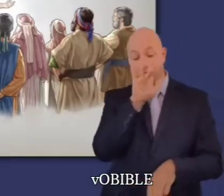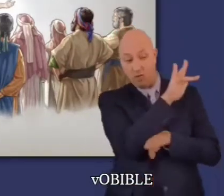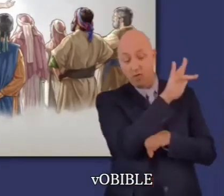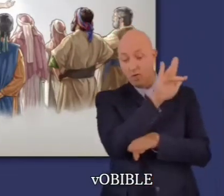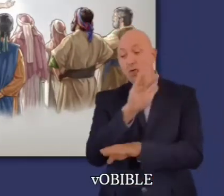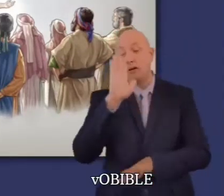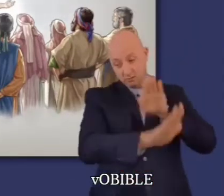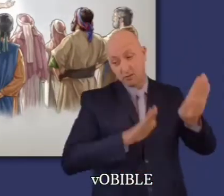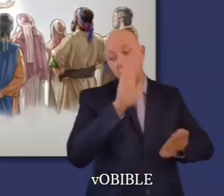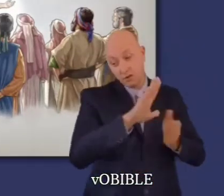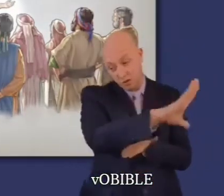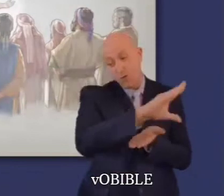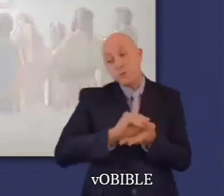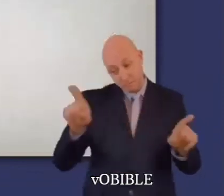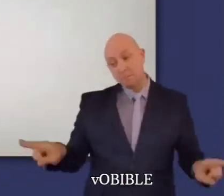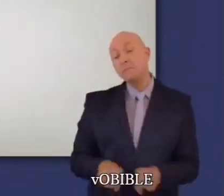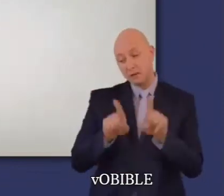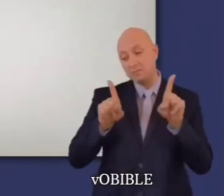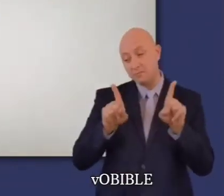les prendront au piège du faux culte.